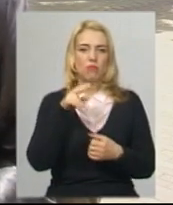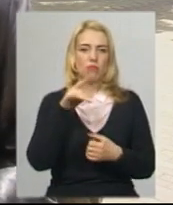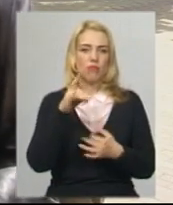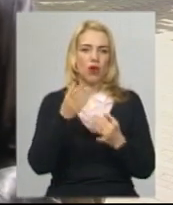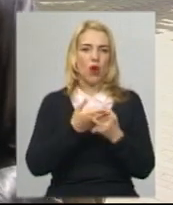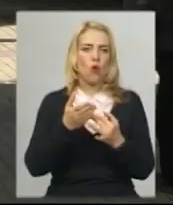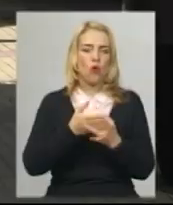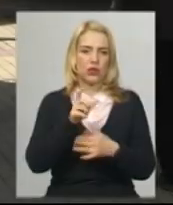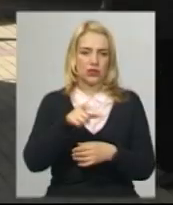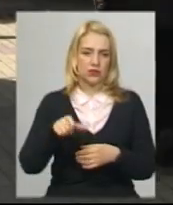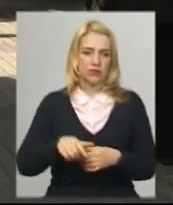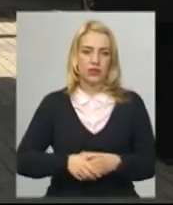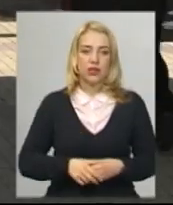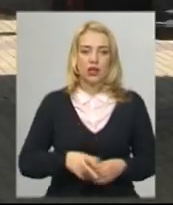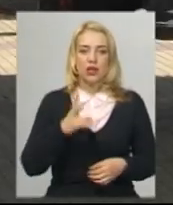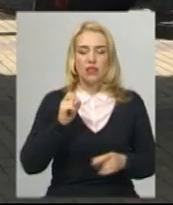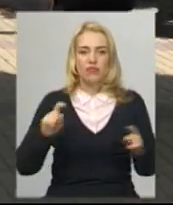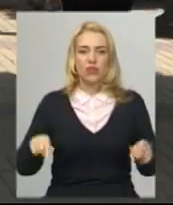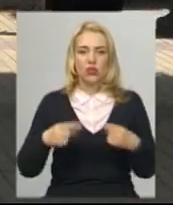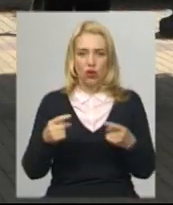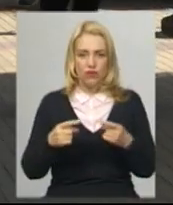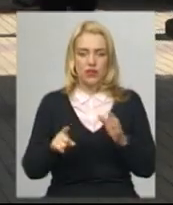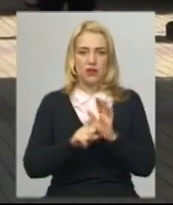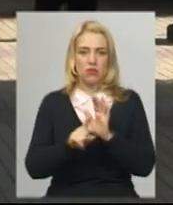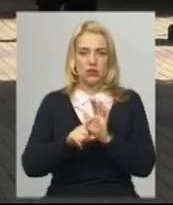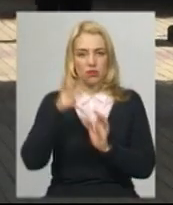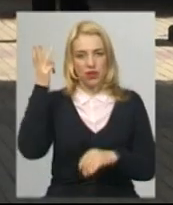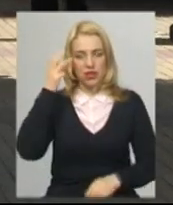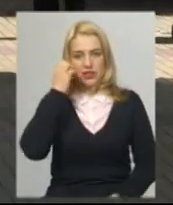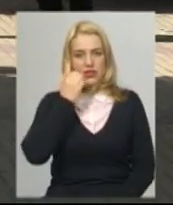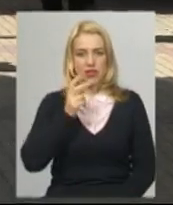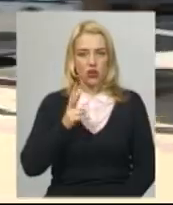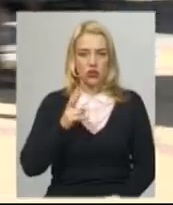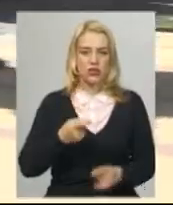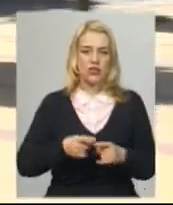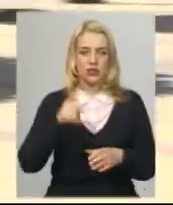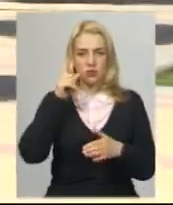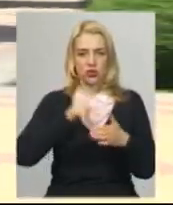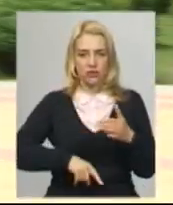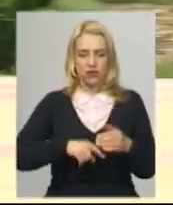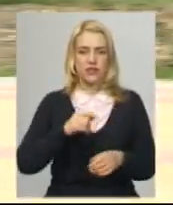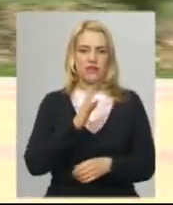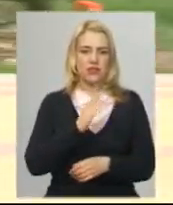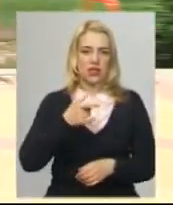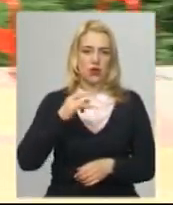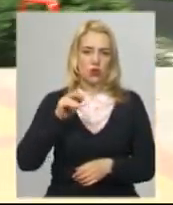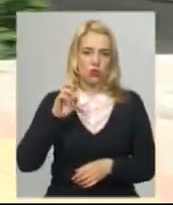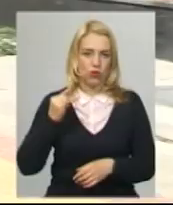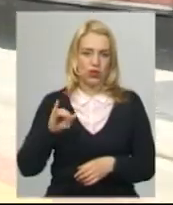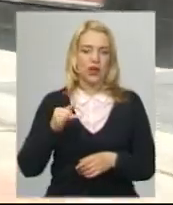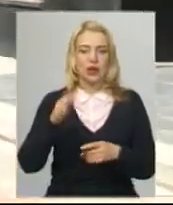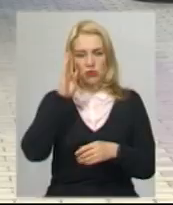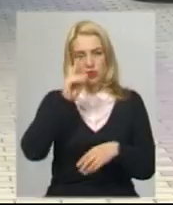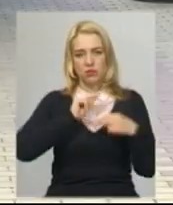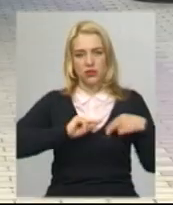перевезення пільгових пасажирів. На відновлення маршруту Хмельницький-Старокостянтинів сподівався Василь Грубой, який мешкає в Старокостянтинові та працює у Хмельницькому.